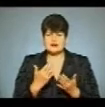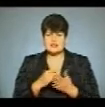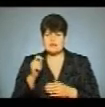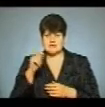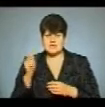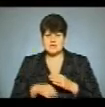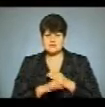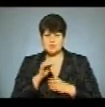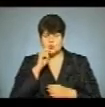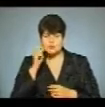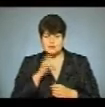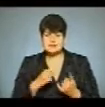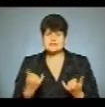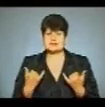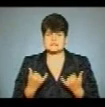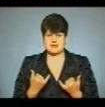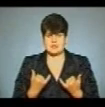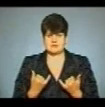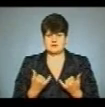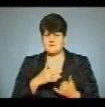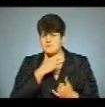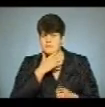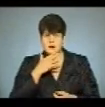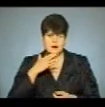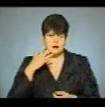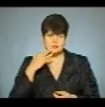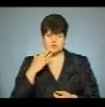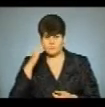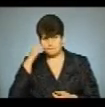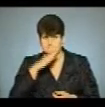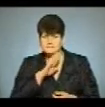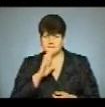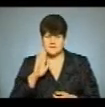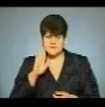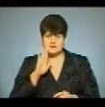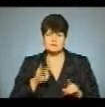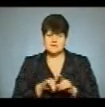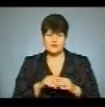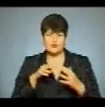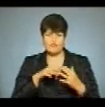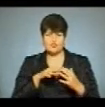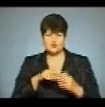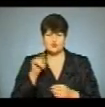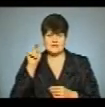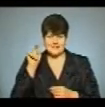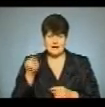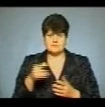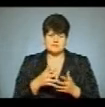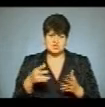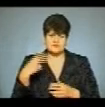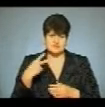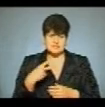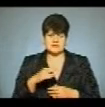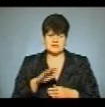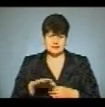на Сході країни. І зараз багато батьків-учнів теж воюють. Там в більше двох десятків учнів,